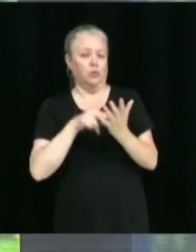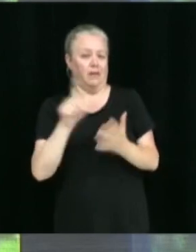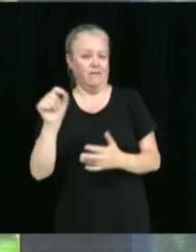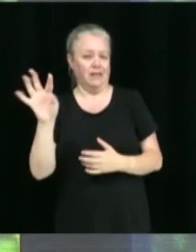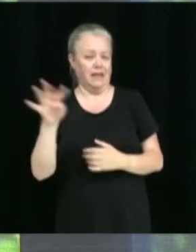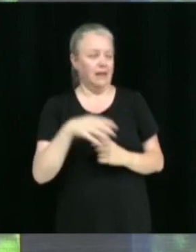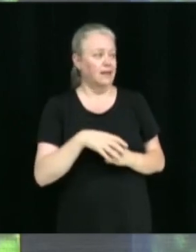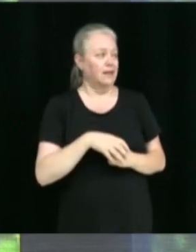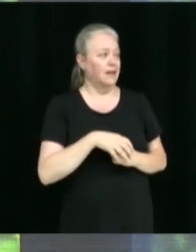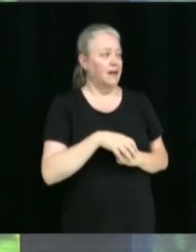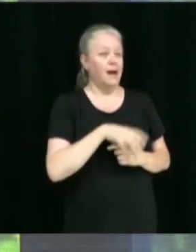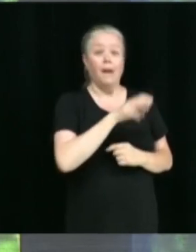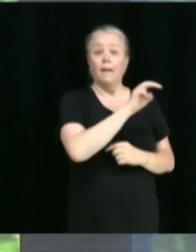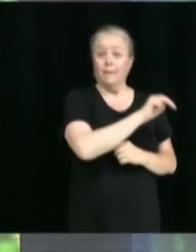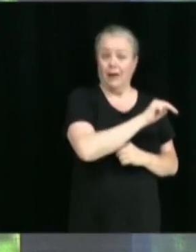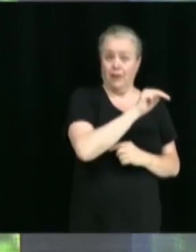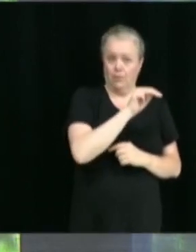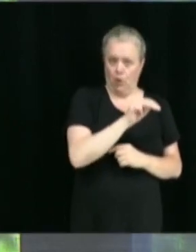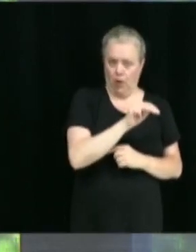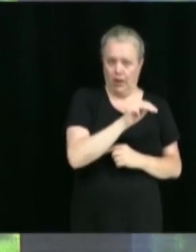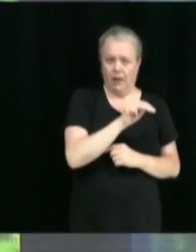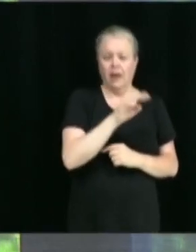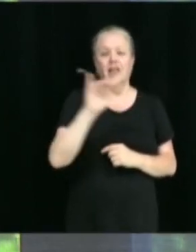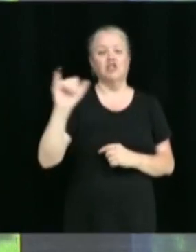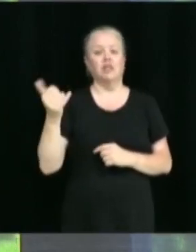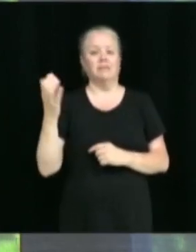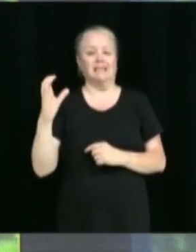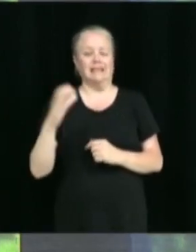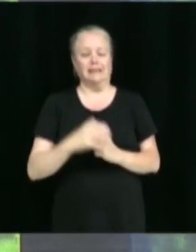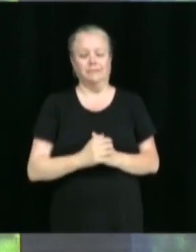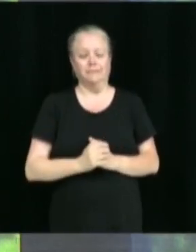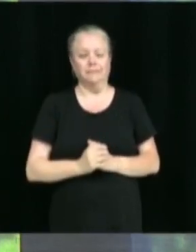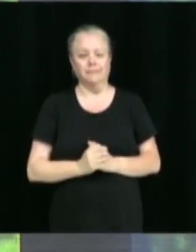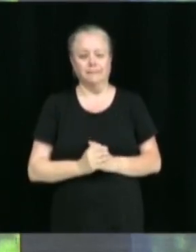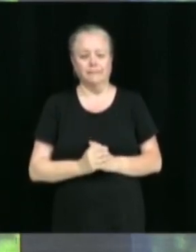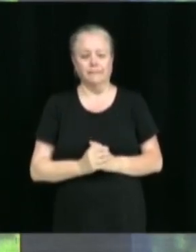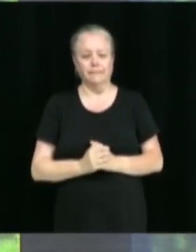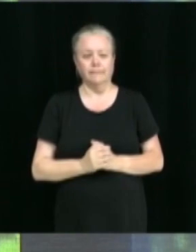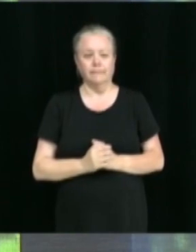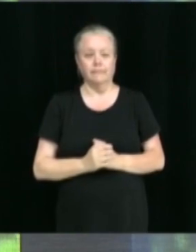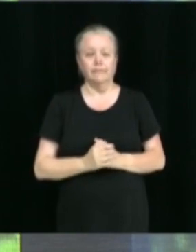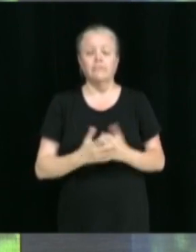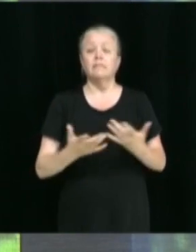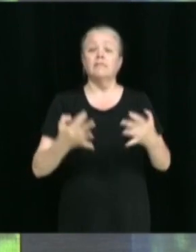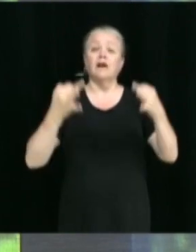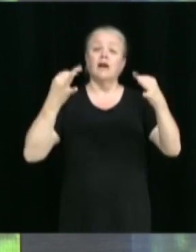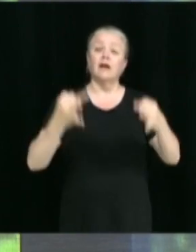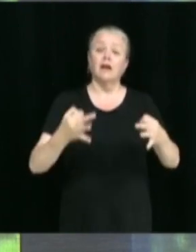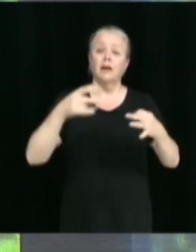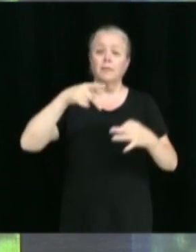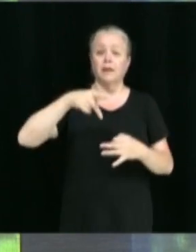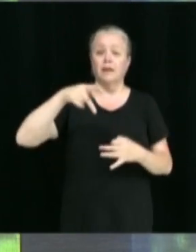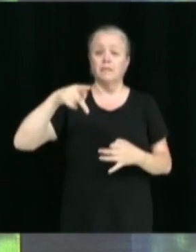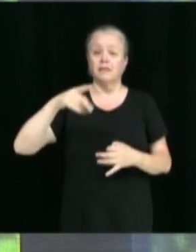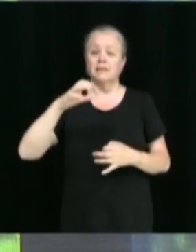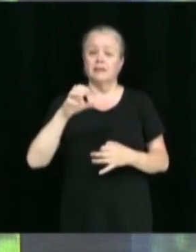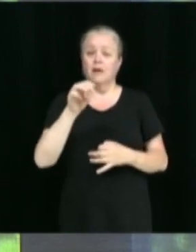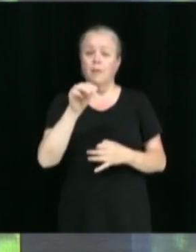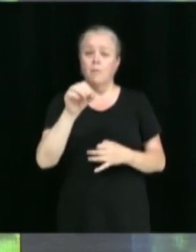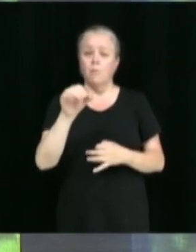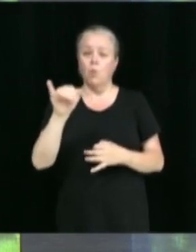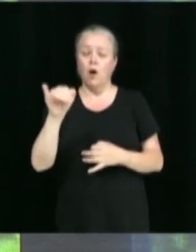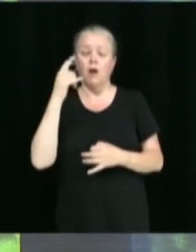Morin, James Casey, adoption de la résolution PPC-moi pour le